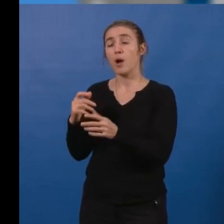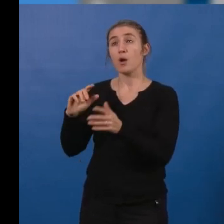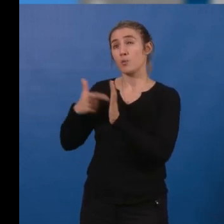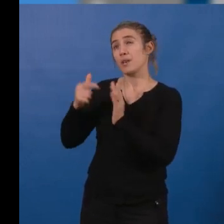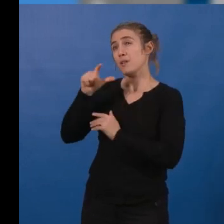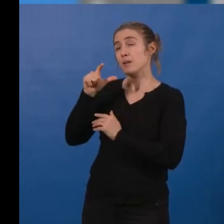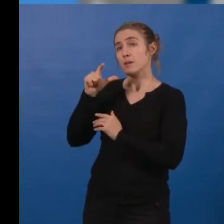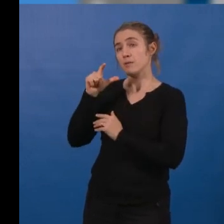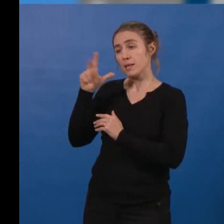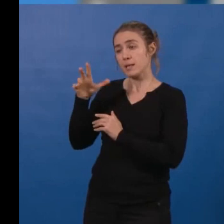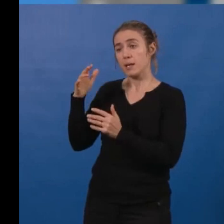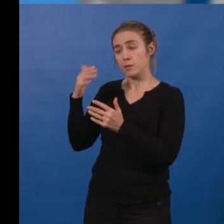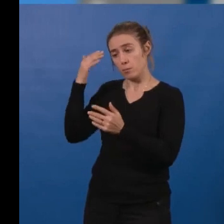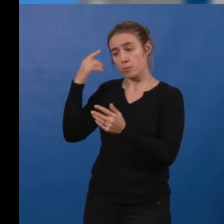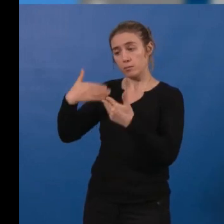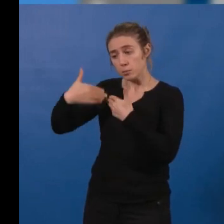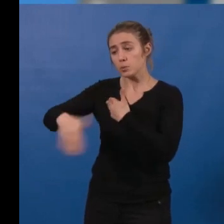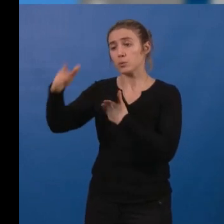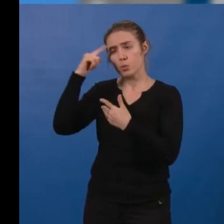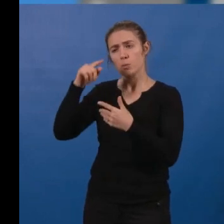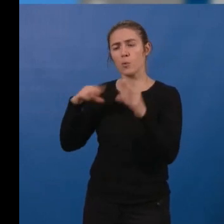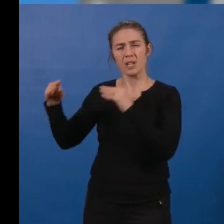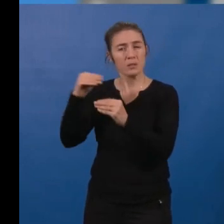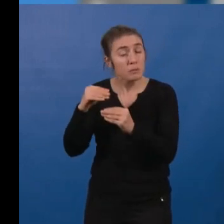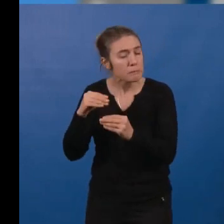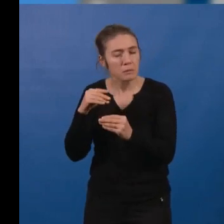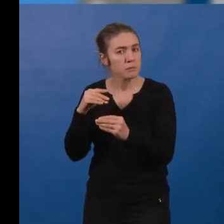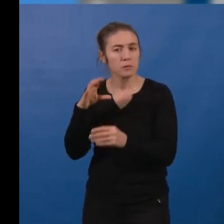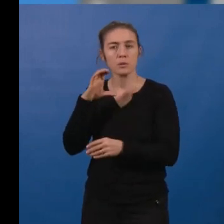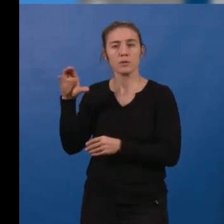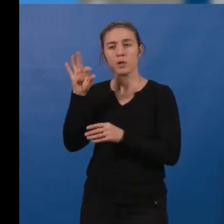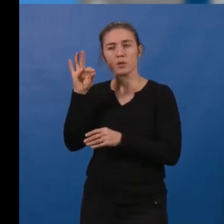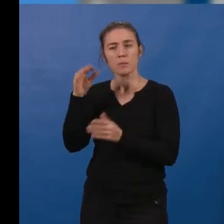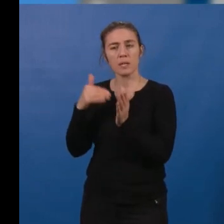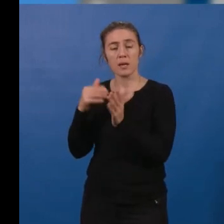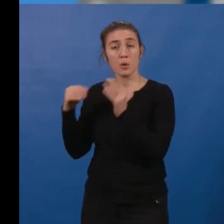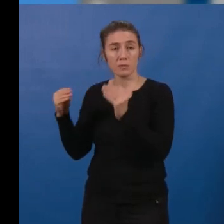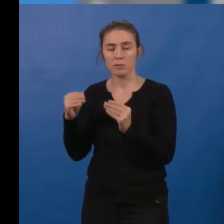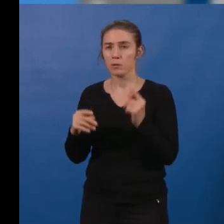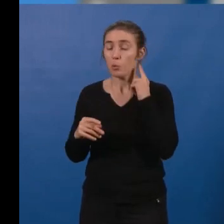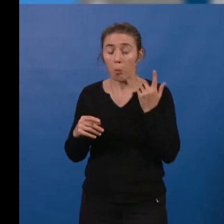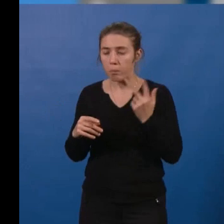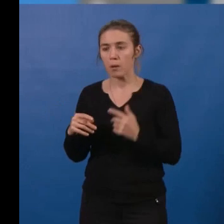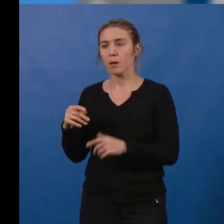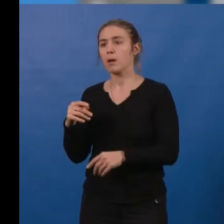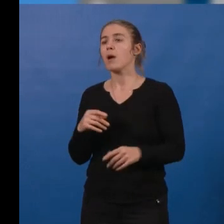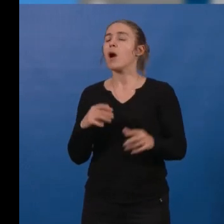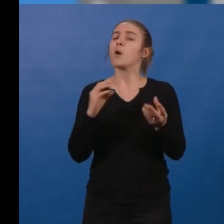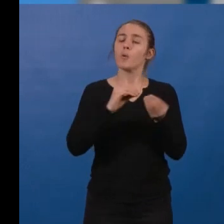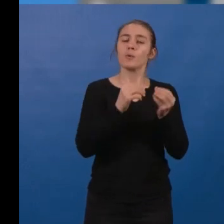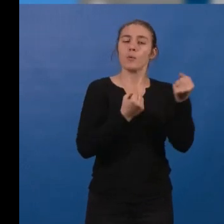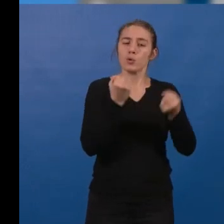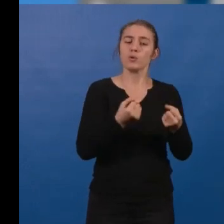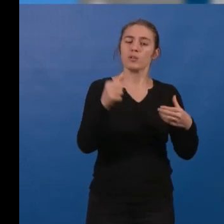plus de 150 000 habitants. La réduction drastique de la circulation aux véhicules plus polluants, souvent diesel, est